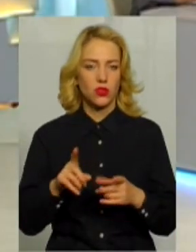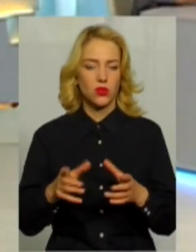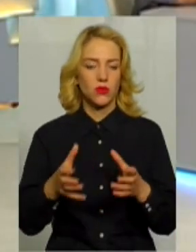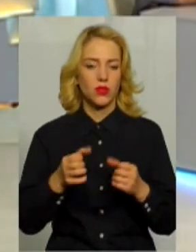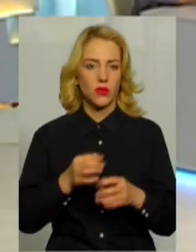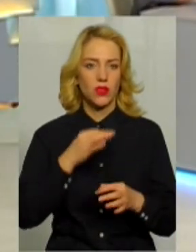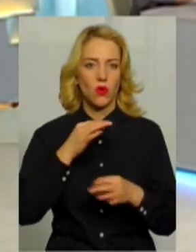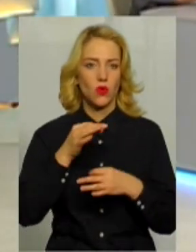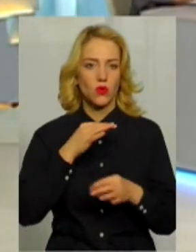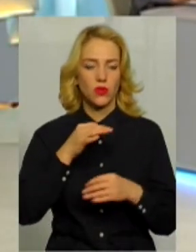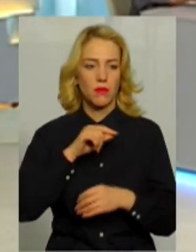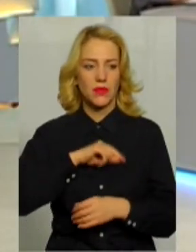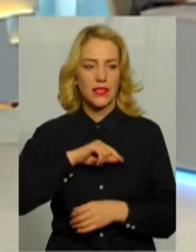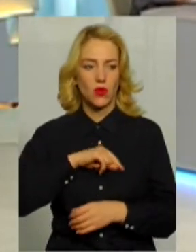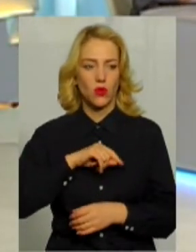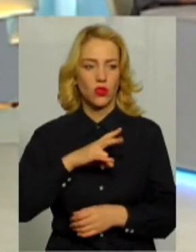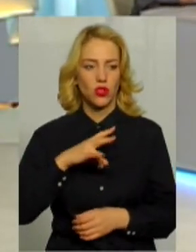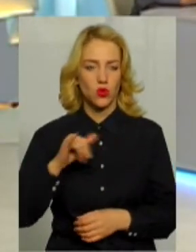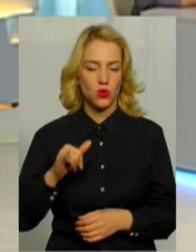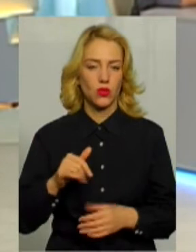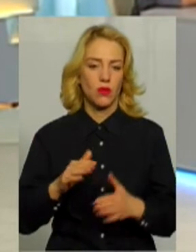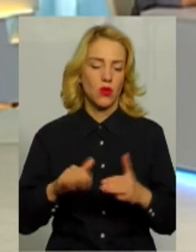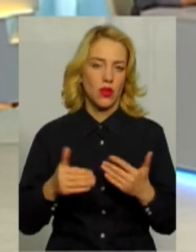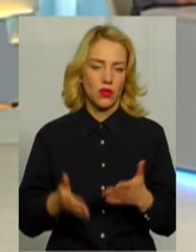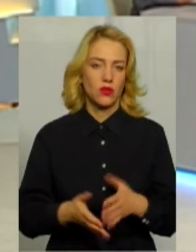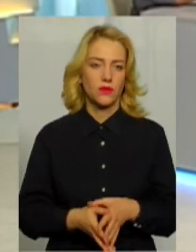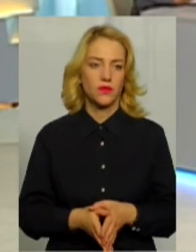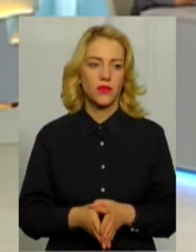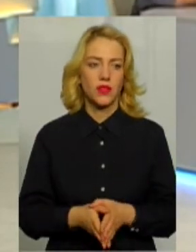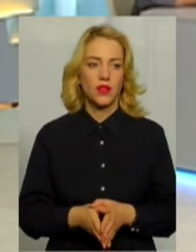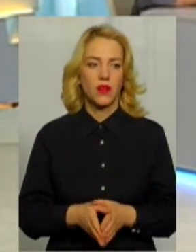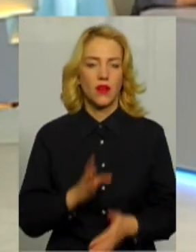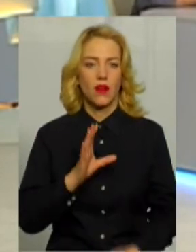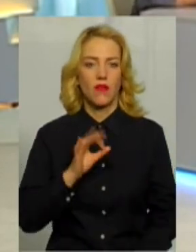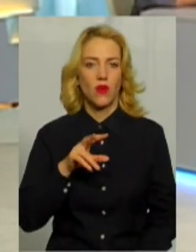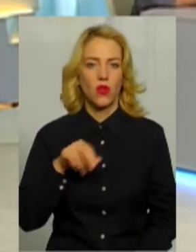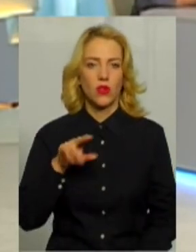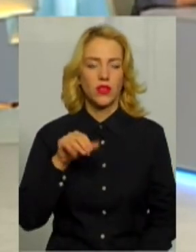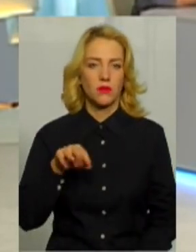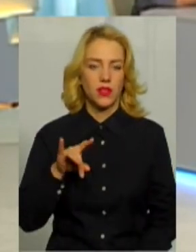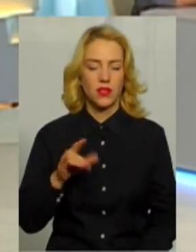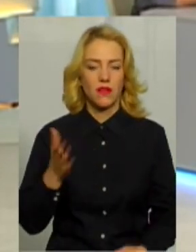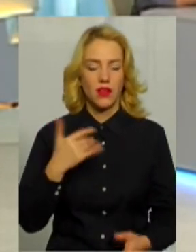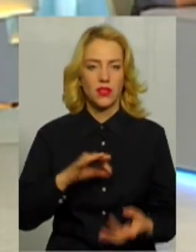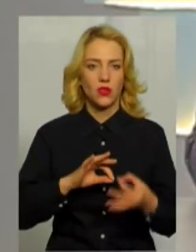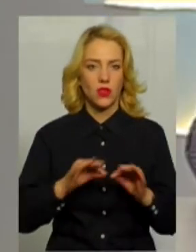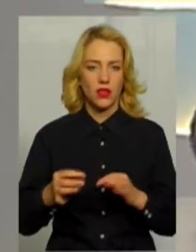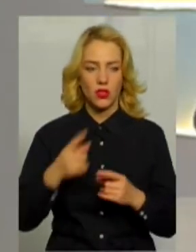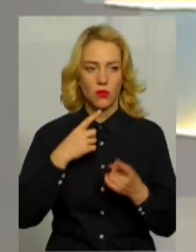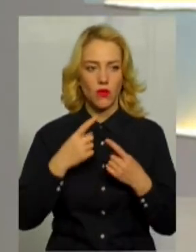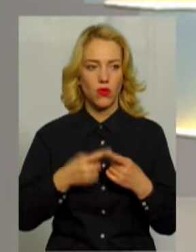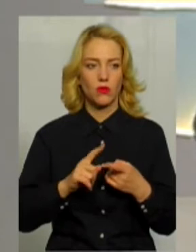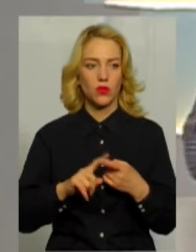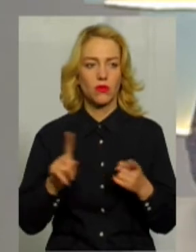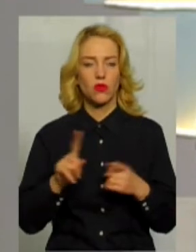консультацію, пораду. Так, пораду. Пан Владимир, давайте докладніше поговоримо про те, про